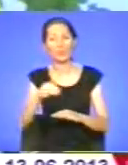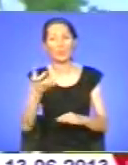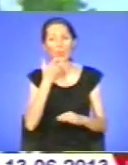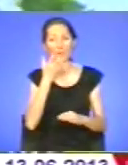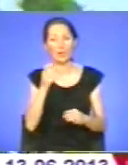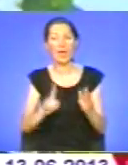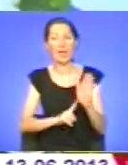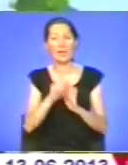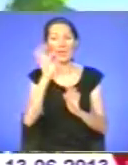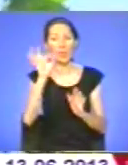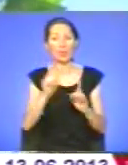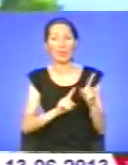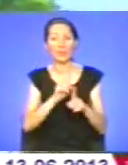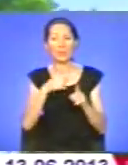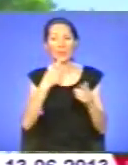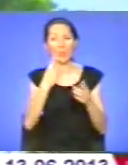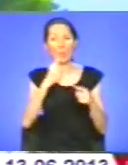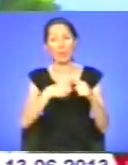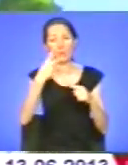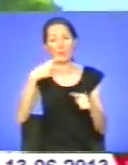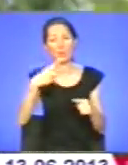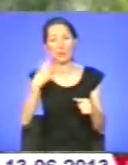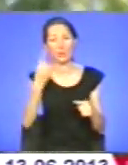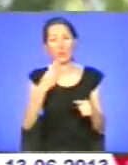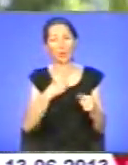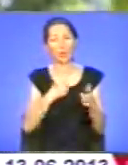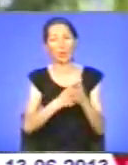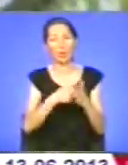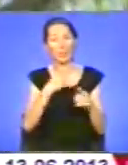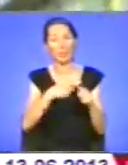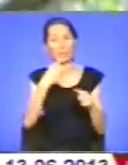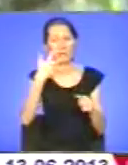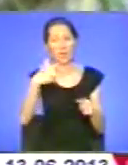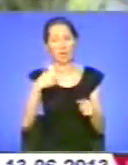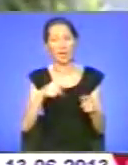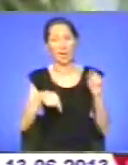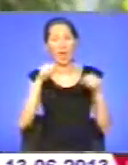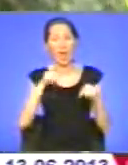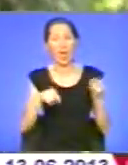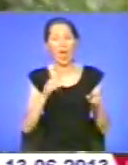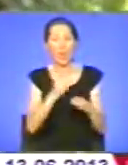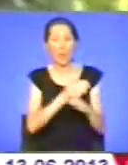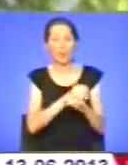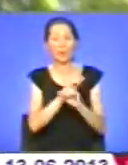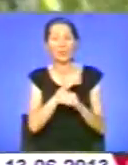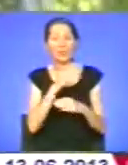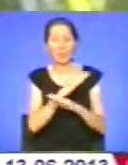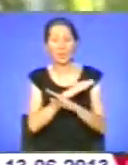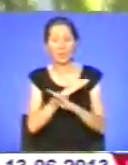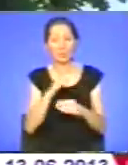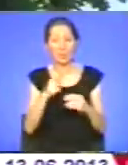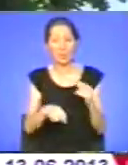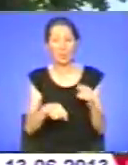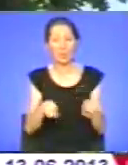температура коливатиметься від плюс 21 до 30. Опади поступово припинятимуться. Така погода буде кілька днів.